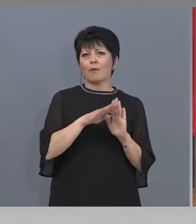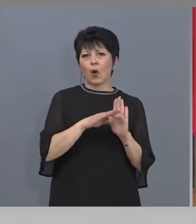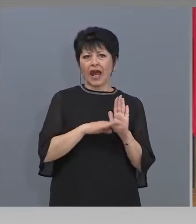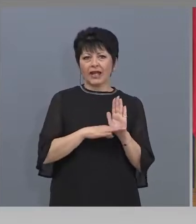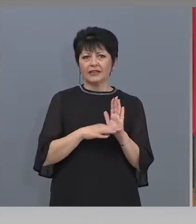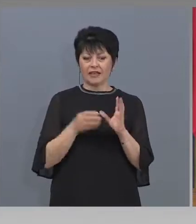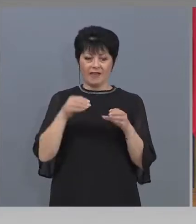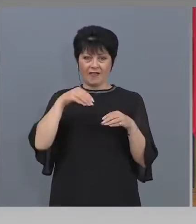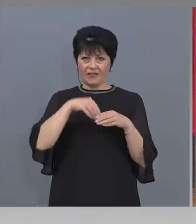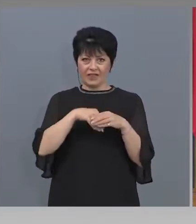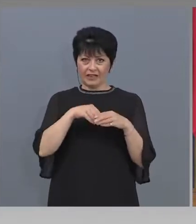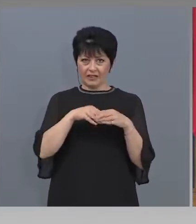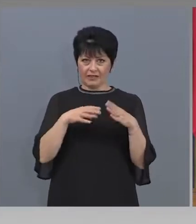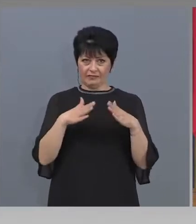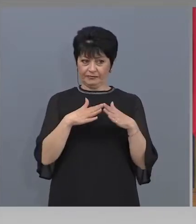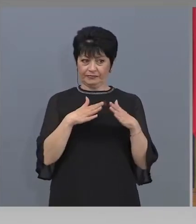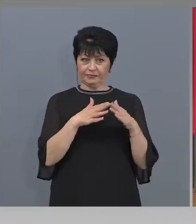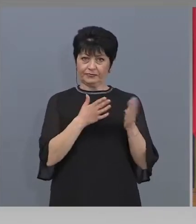няма да се